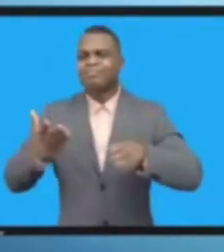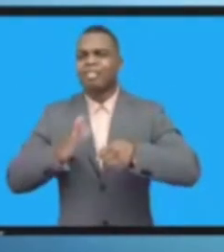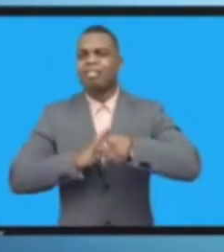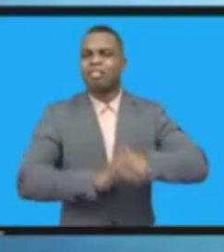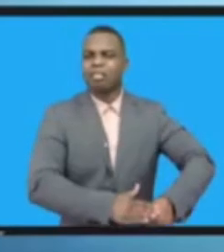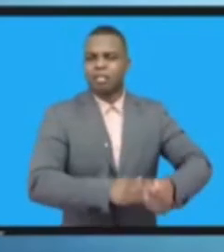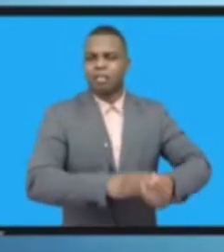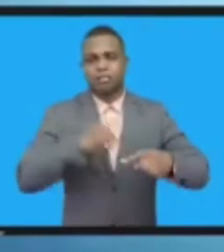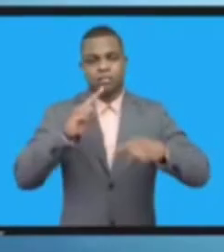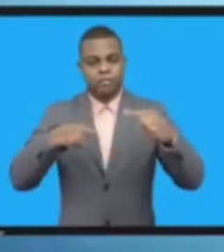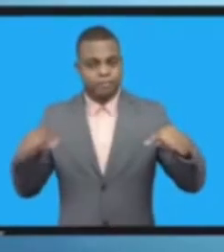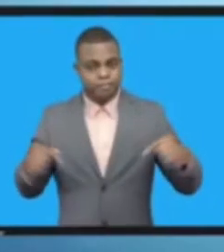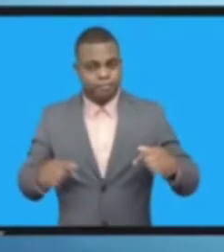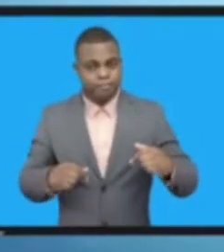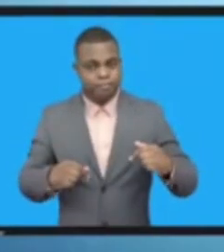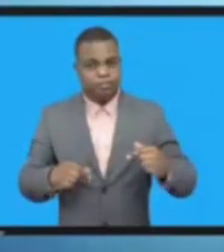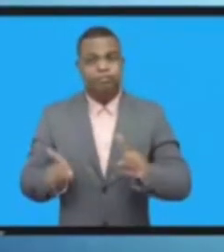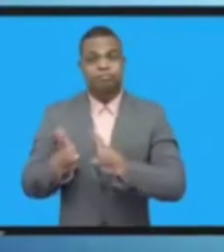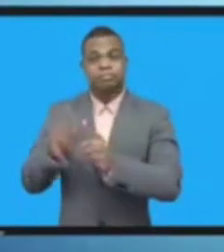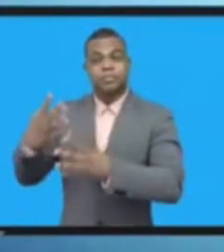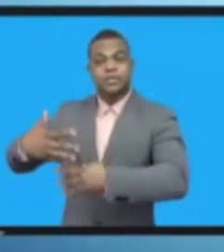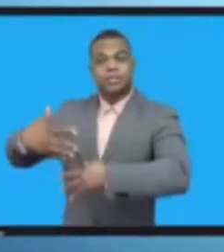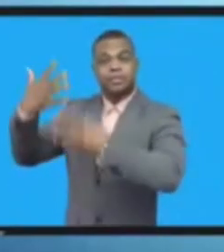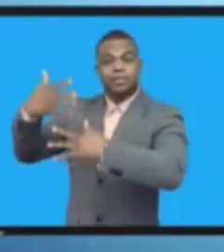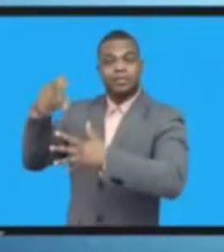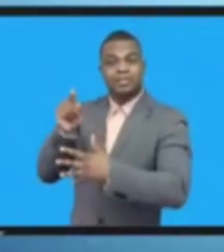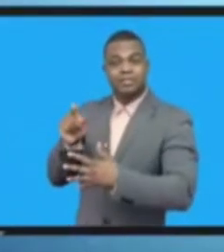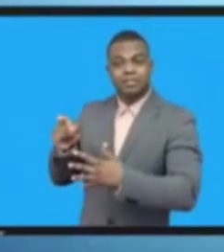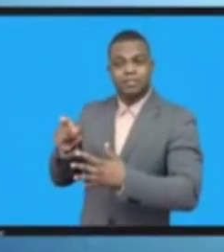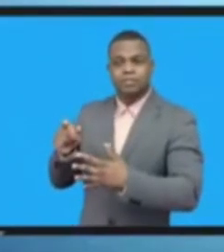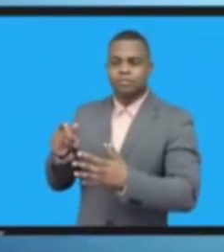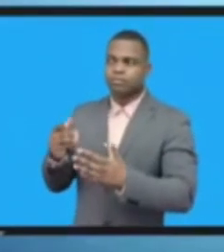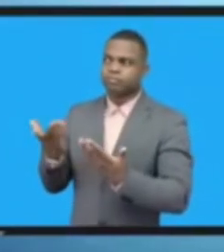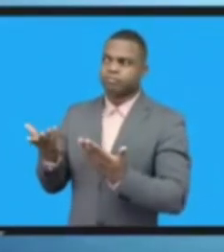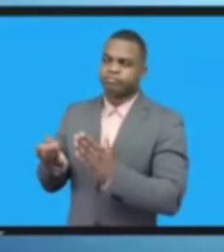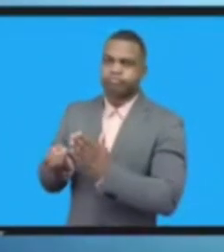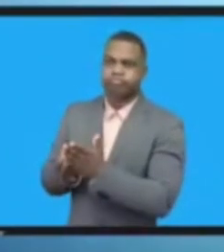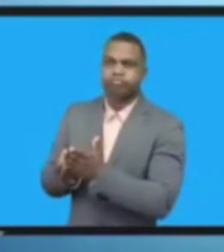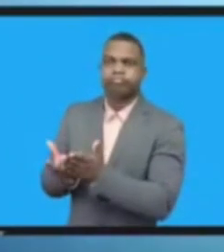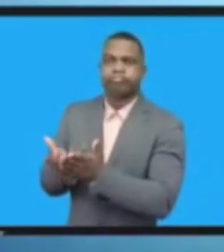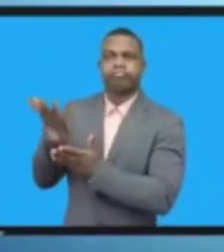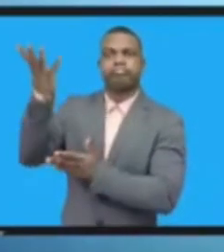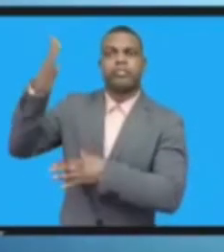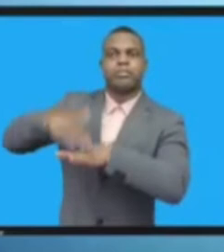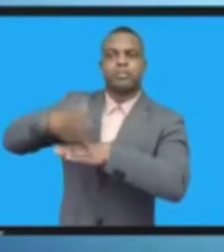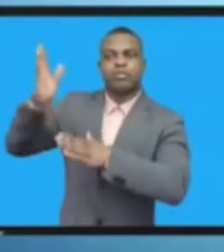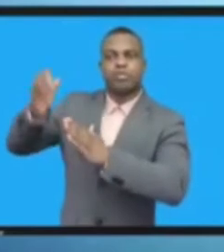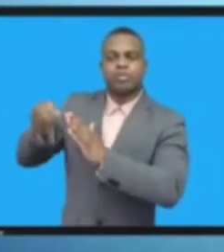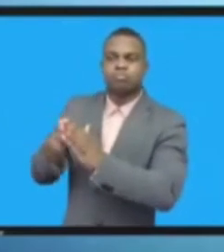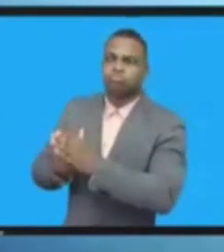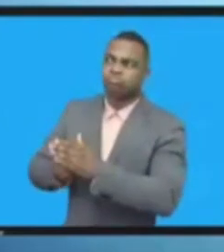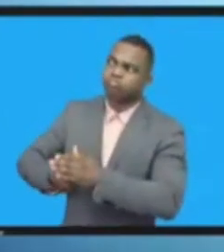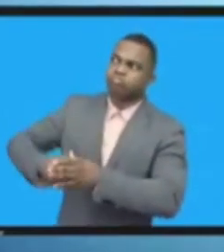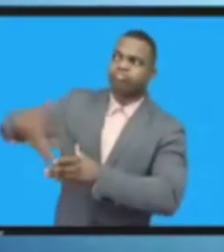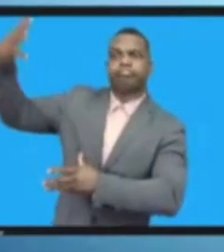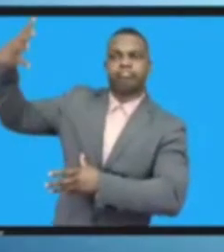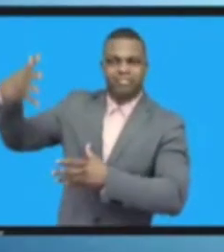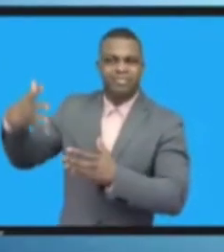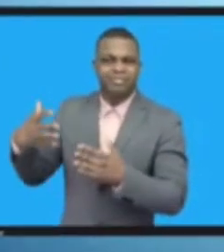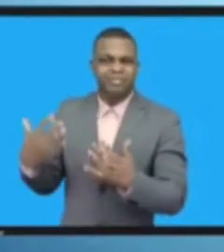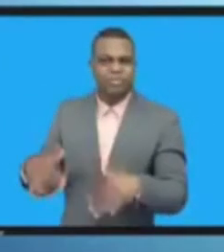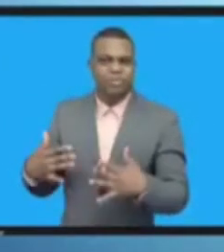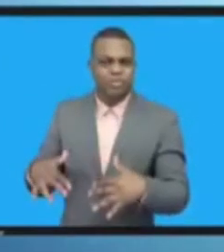كاملة من التحول الرقمي ومنها كلفة التوصيل انقطاع خدمة الإنترنت